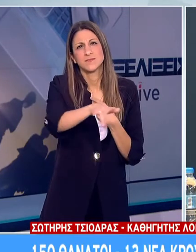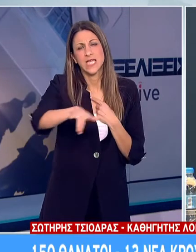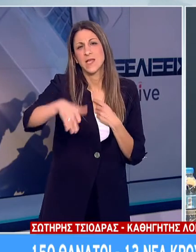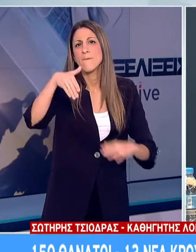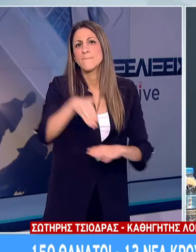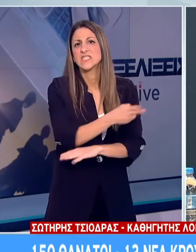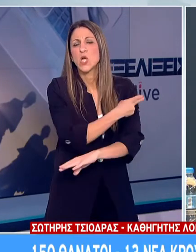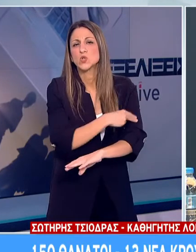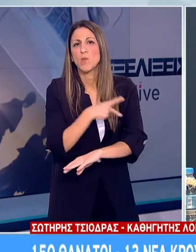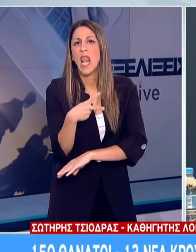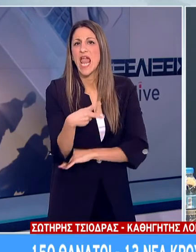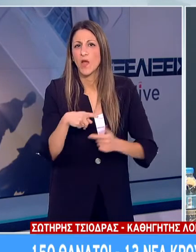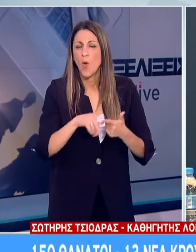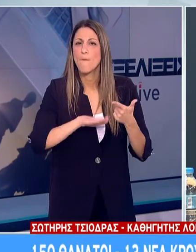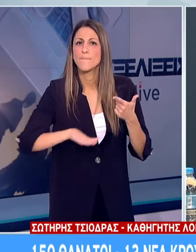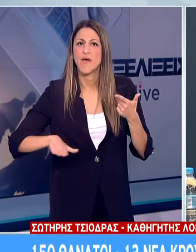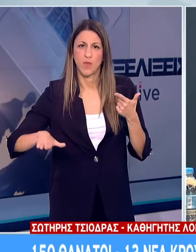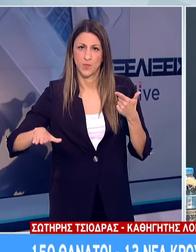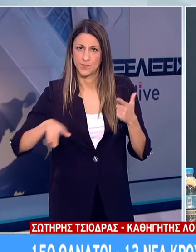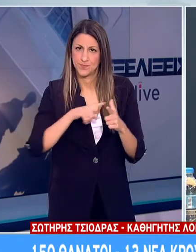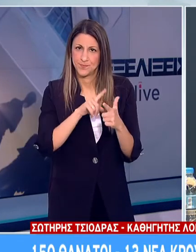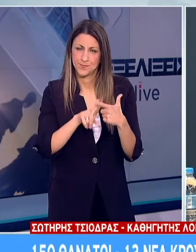Γενικά Νοσοκομεία Λαϊκό και Παίδων Αγία Σοφία.